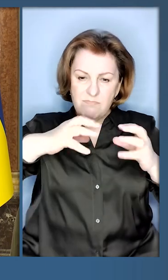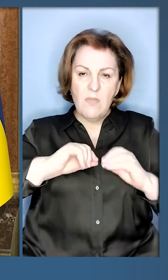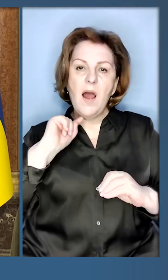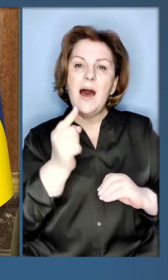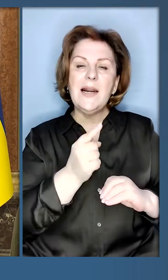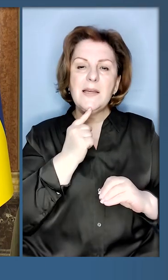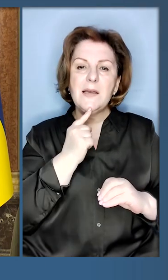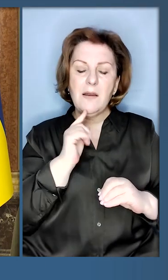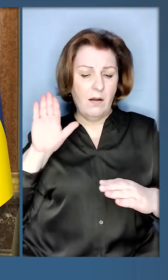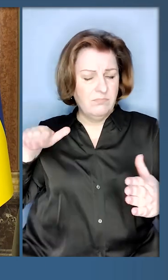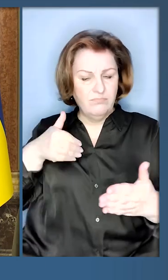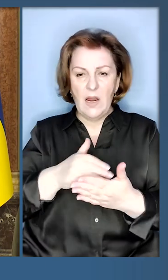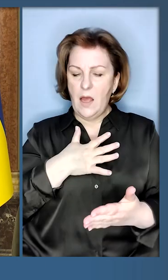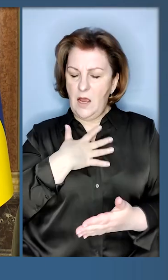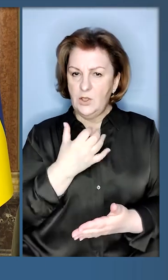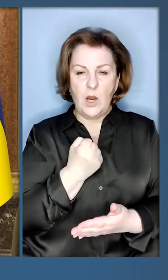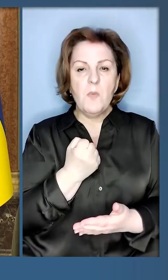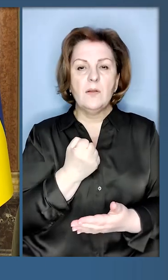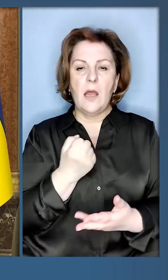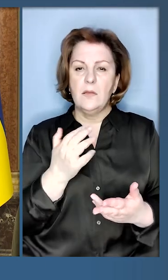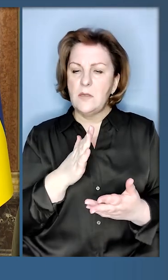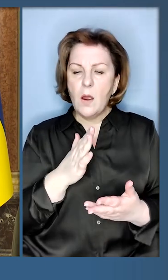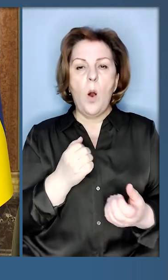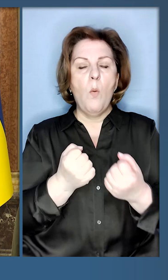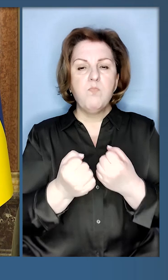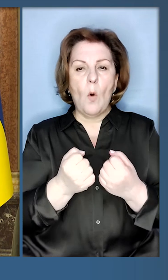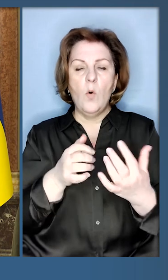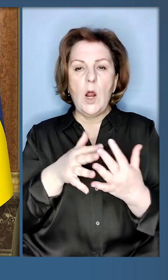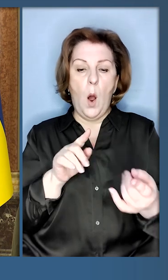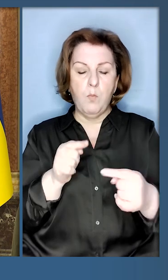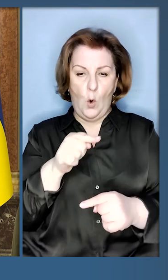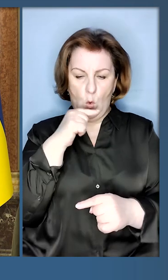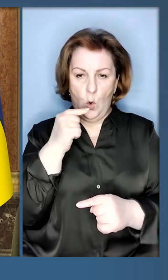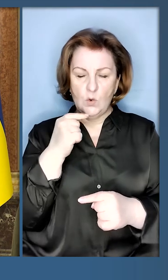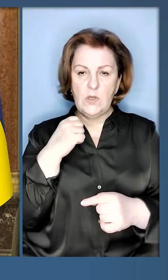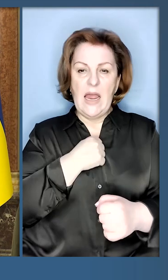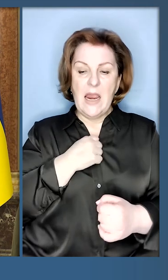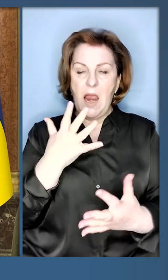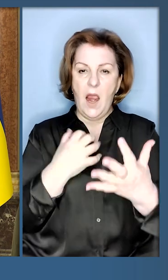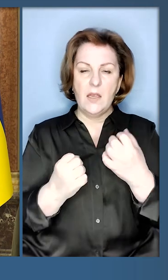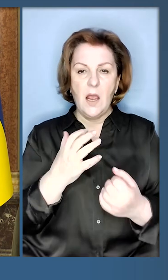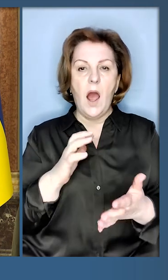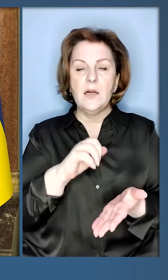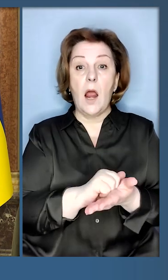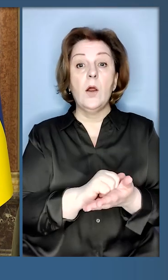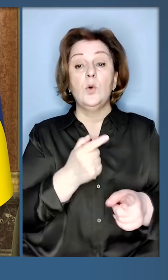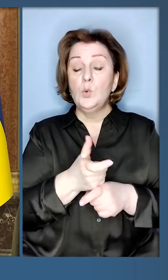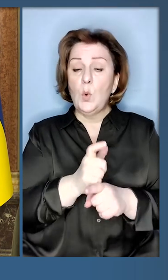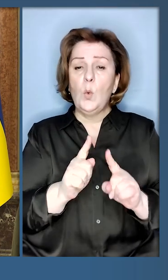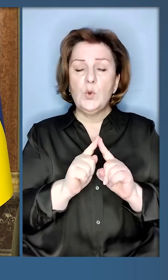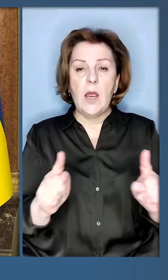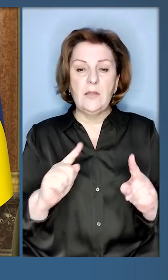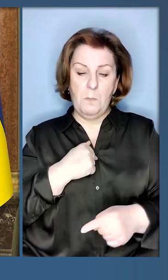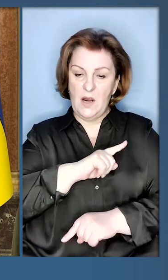незламності, нашої боротьби проти російської агресії. І дуже символічно, що ми зміцнюємо нашу